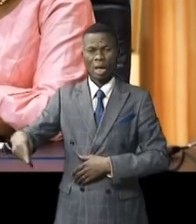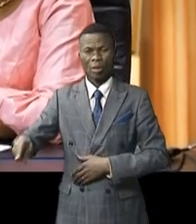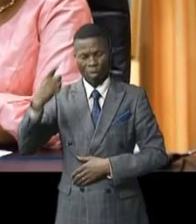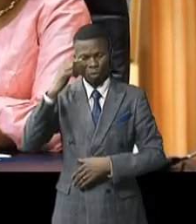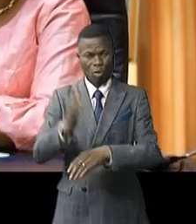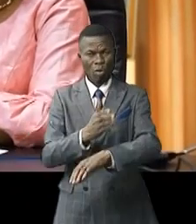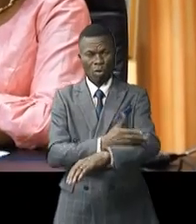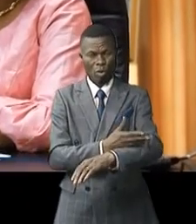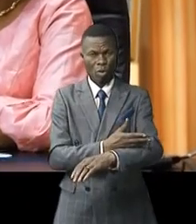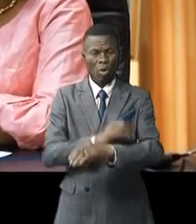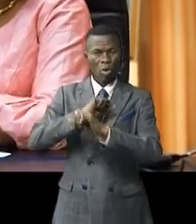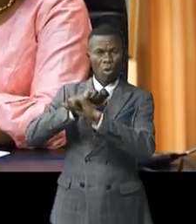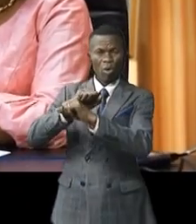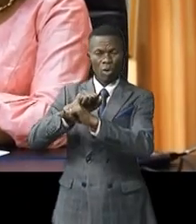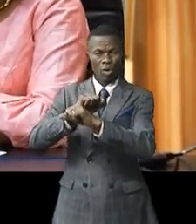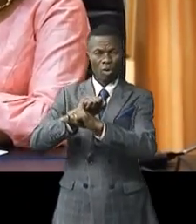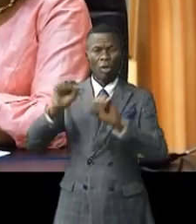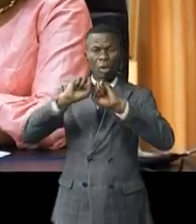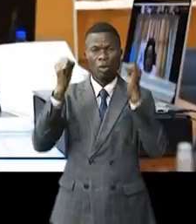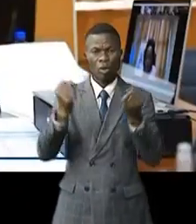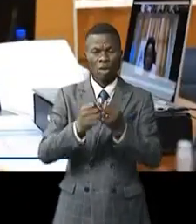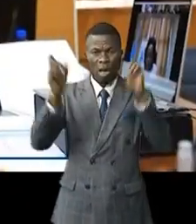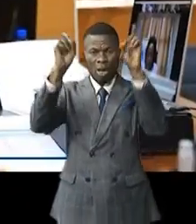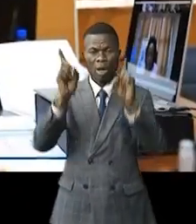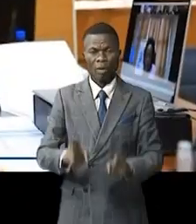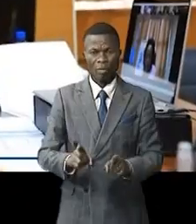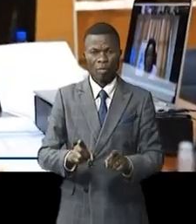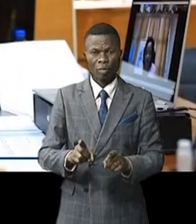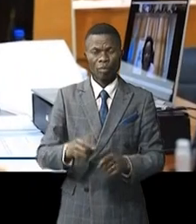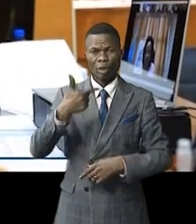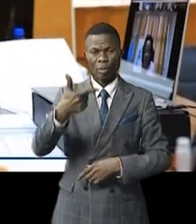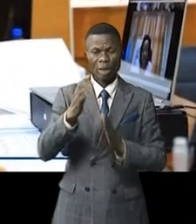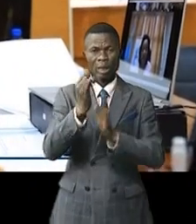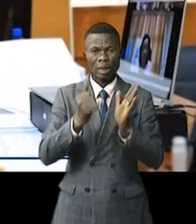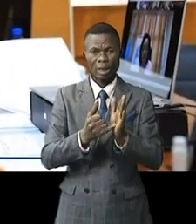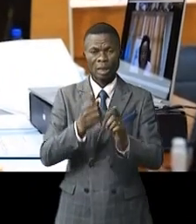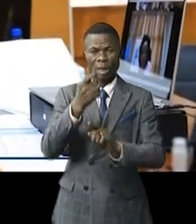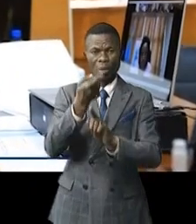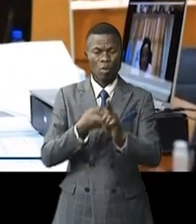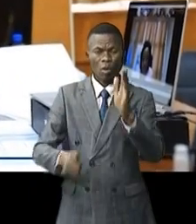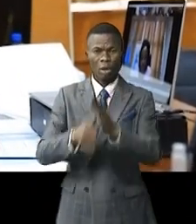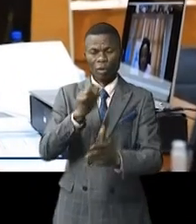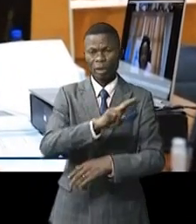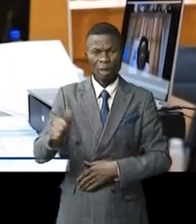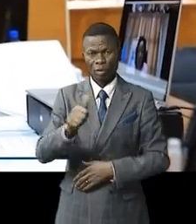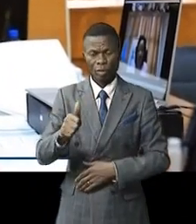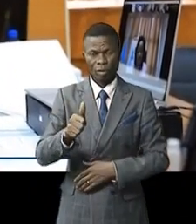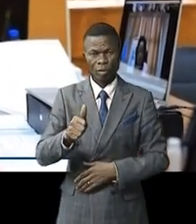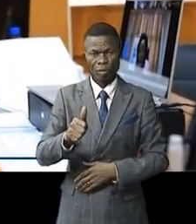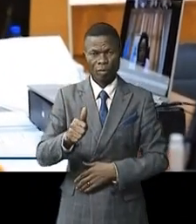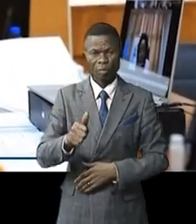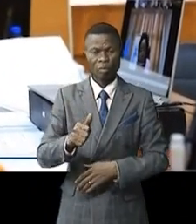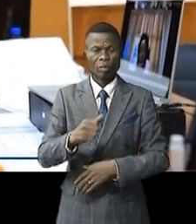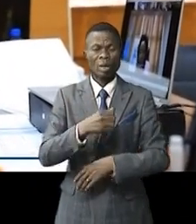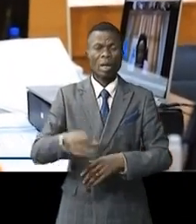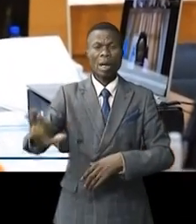'accélération de la couverture de la protection sociale en Afrique, mardi 16 novembre 2021, en direct de Genève, en